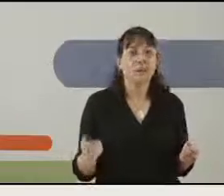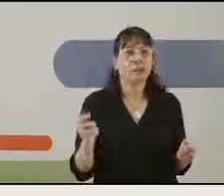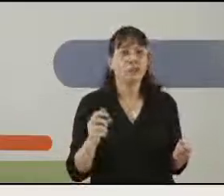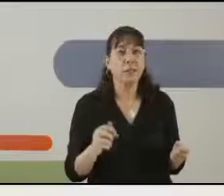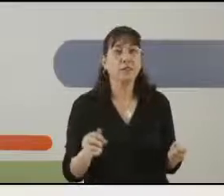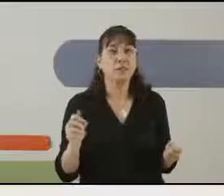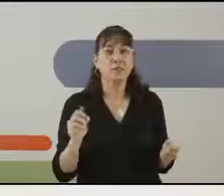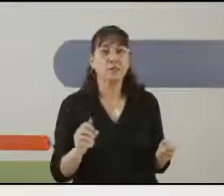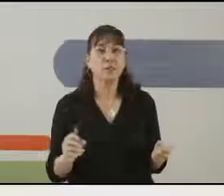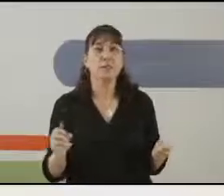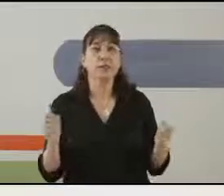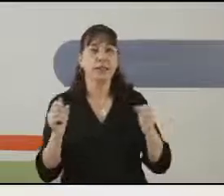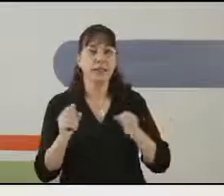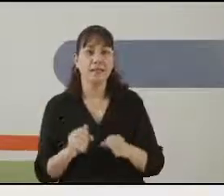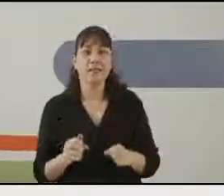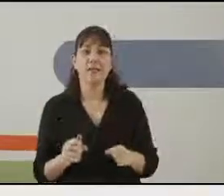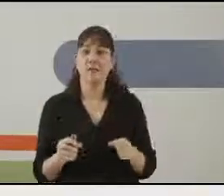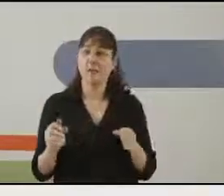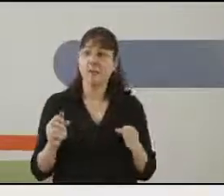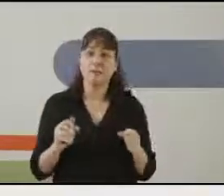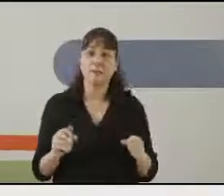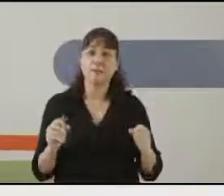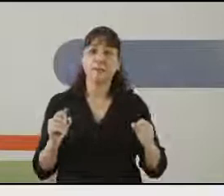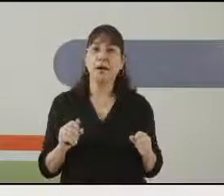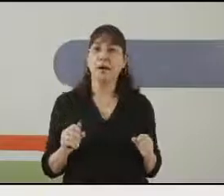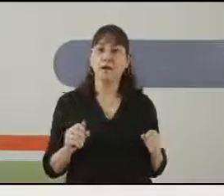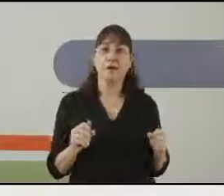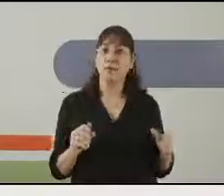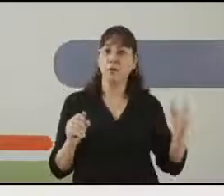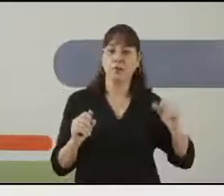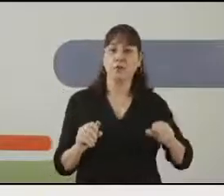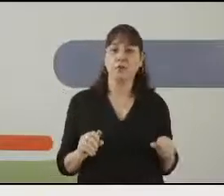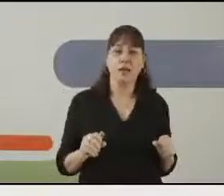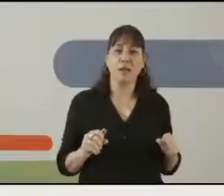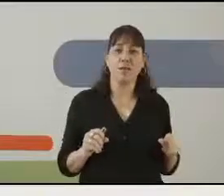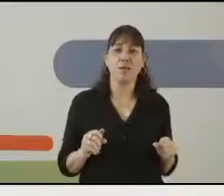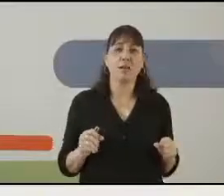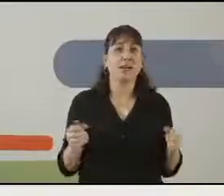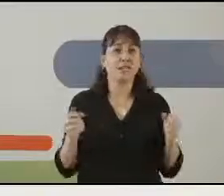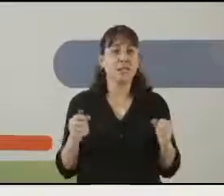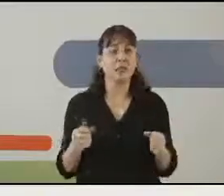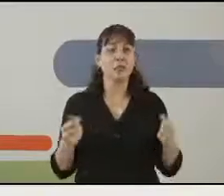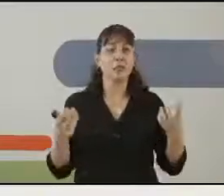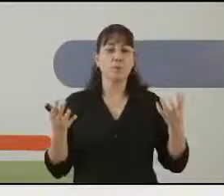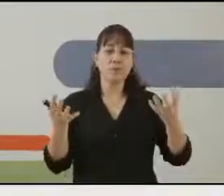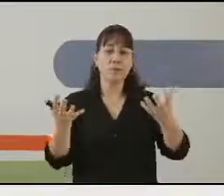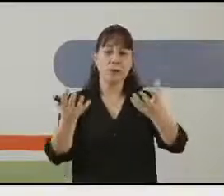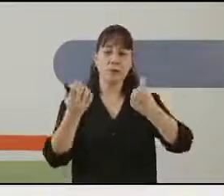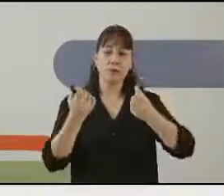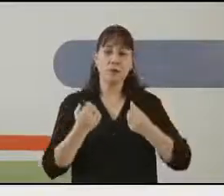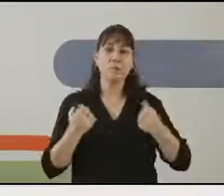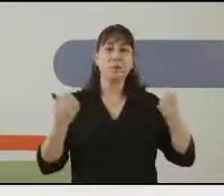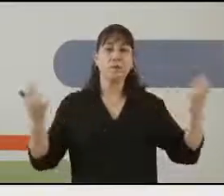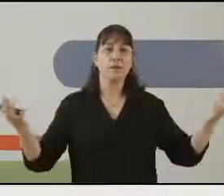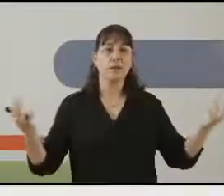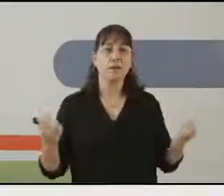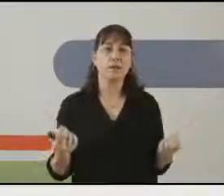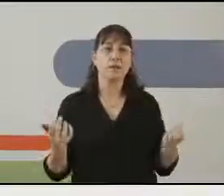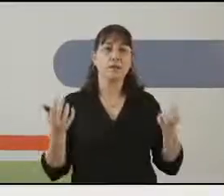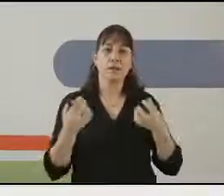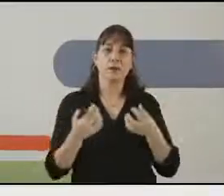כשאנחנו רוצים להכין מרק כתום למשל אנחנו מצרפים